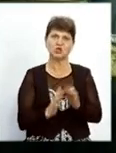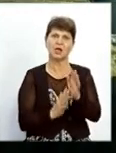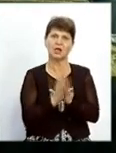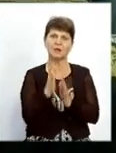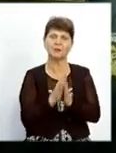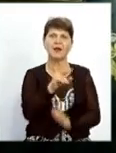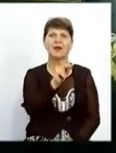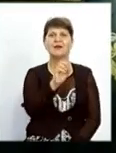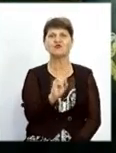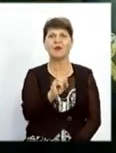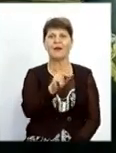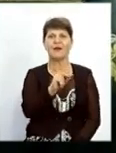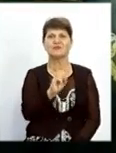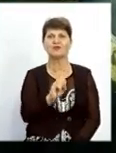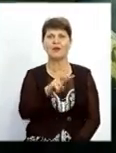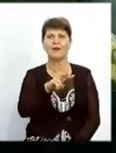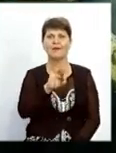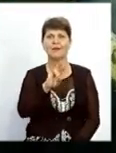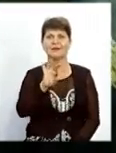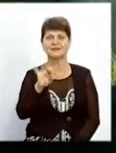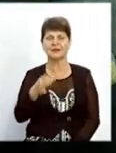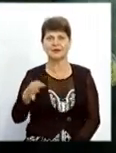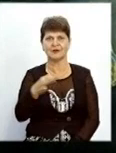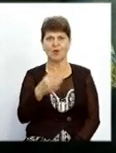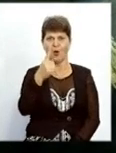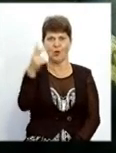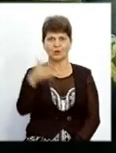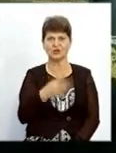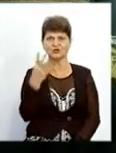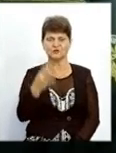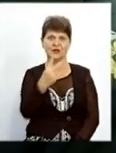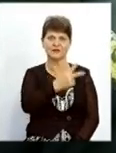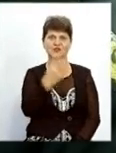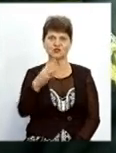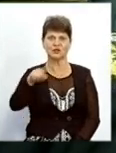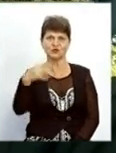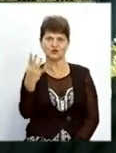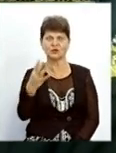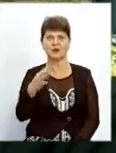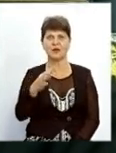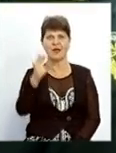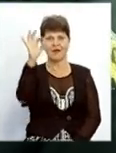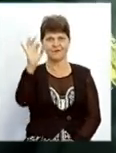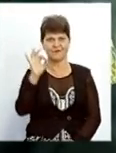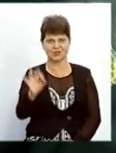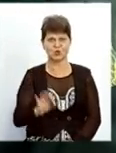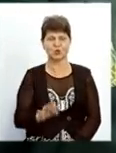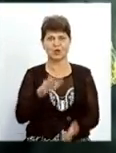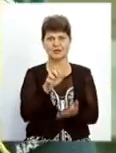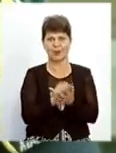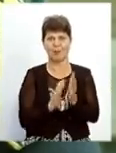Чеченницькому районі. Там четверта частина території, там 24,4% займають ліси. Тобто